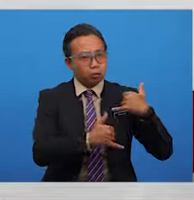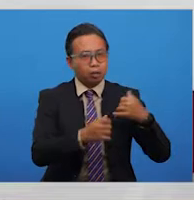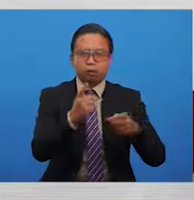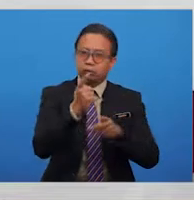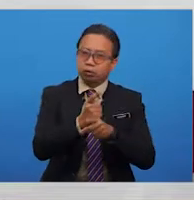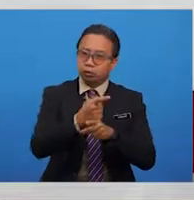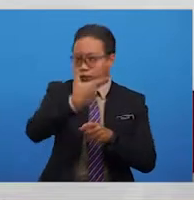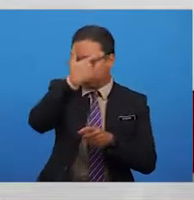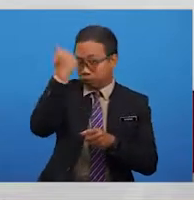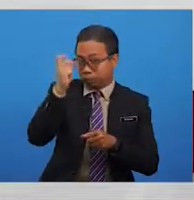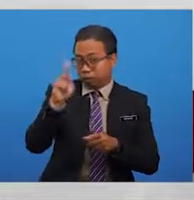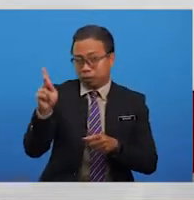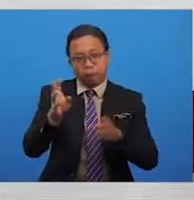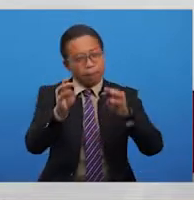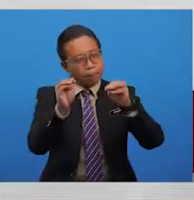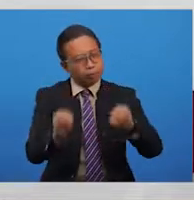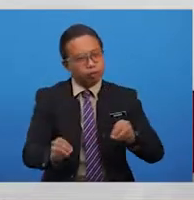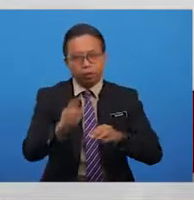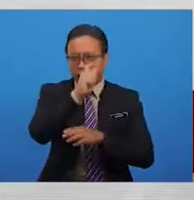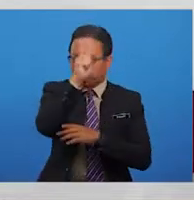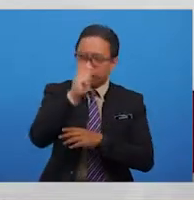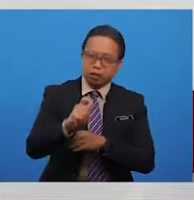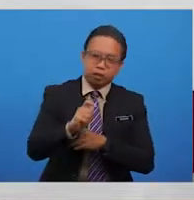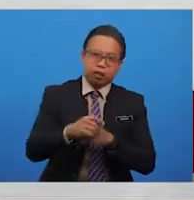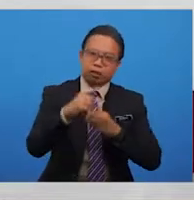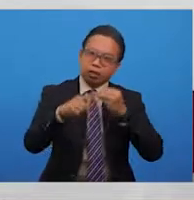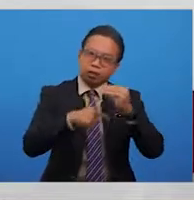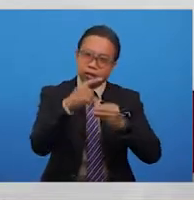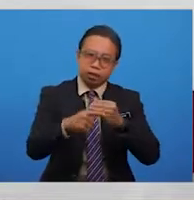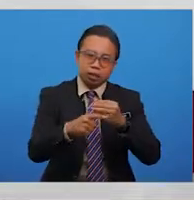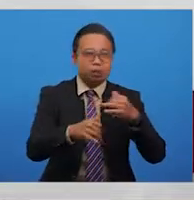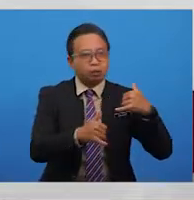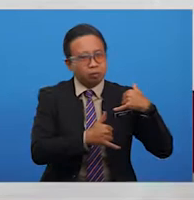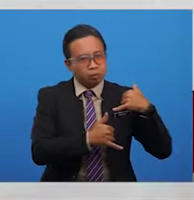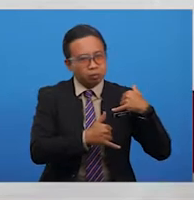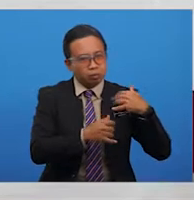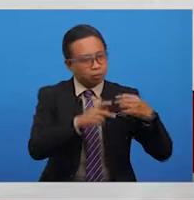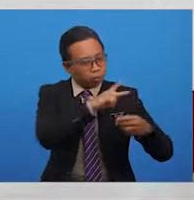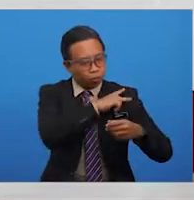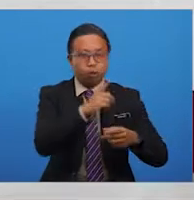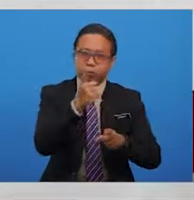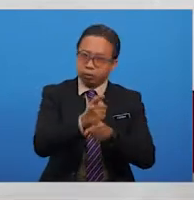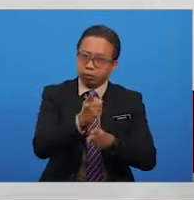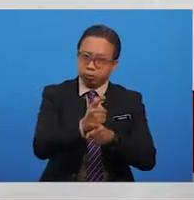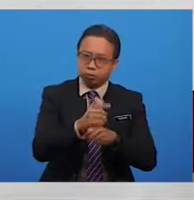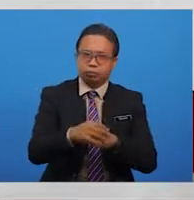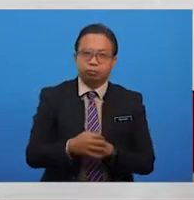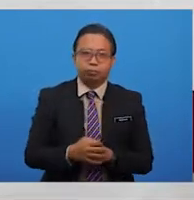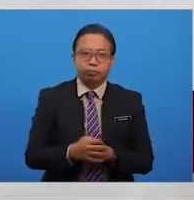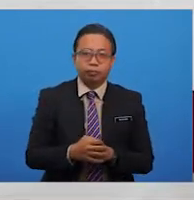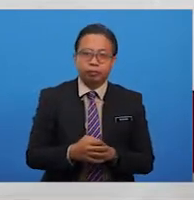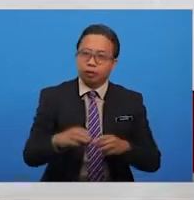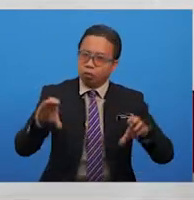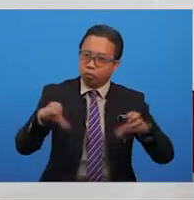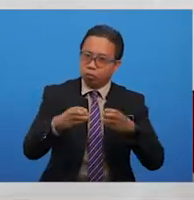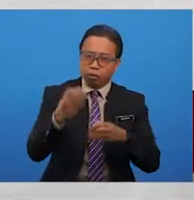sebenar menyebabkan manusia tertanya-tanya tentang pemimpin sebenar yang benar-benar berwibawa